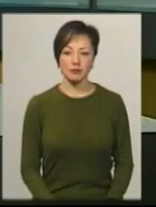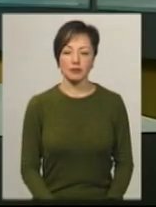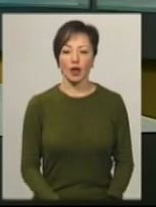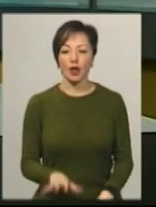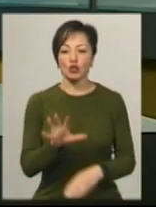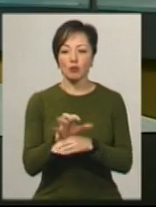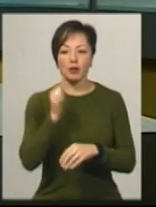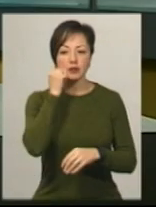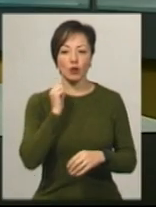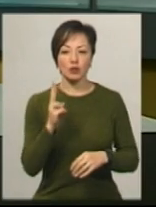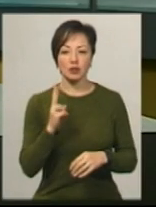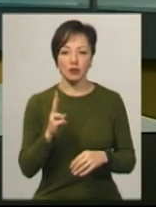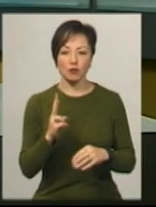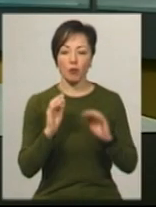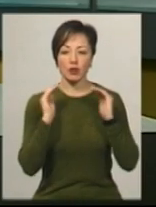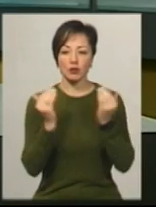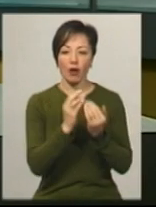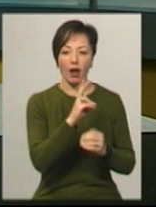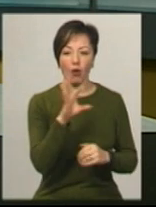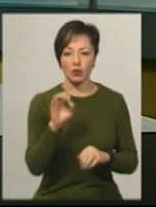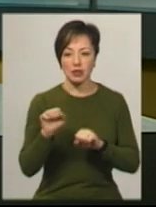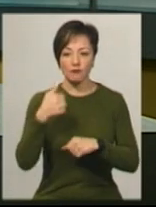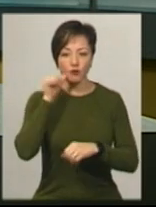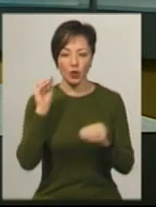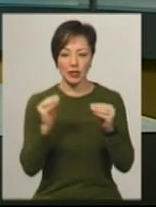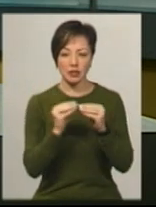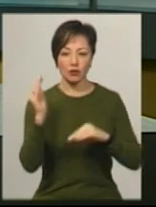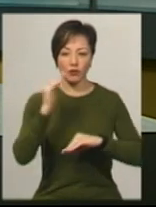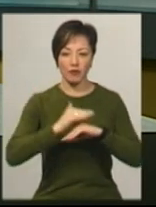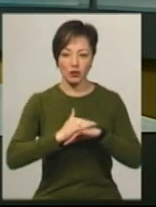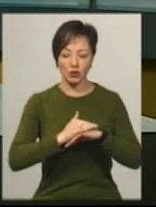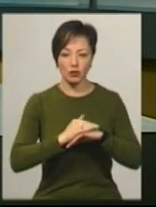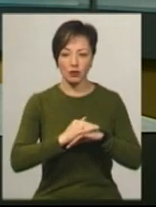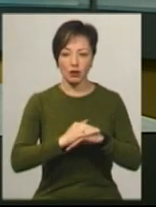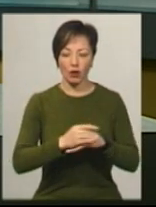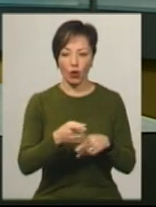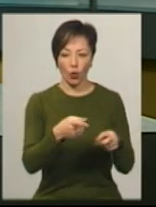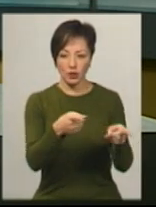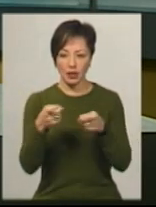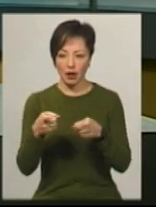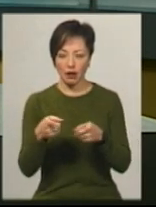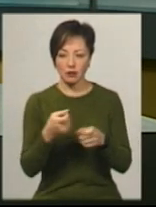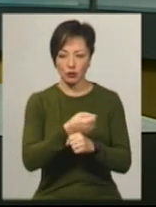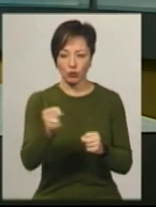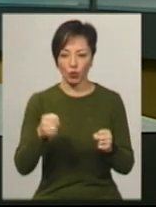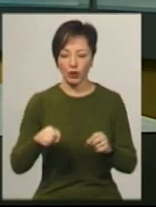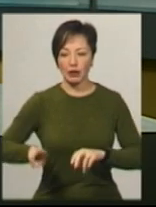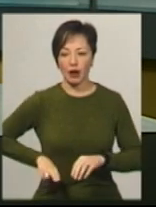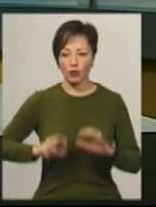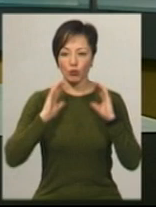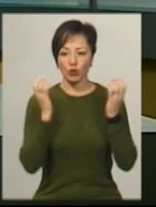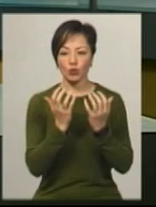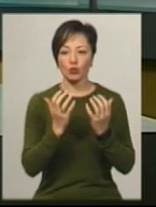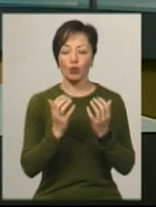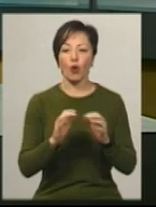Собак старокостянтинівського притулку екозахист вчора близько 10-ї вечора розстріляли зі зброї. Директорка притулку Оксана Кулинич